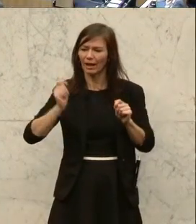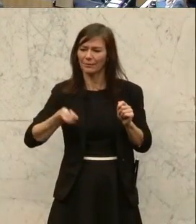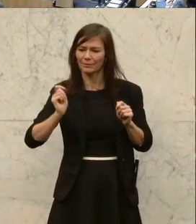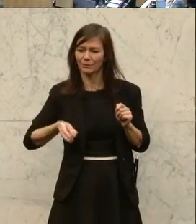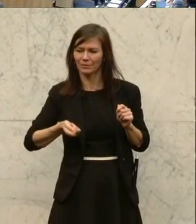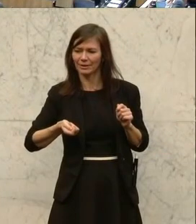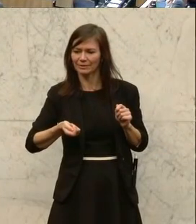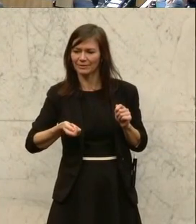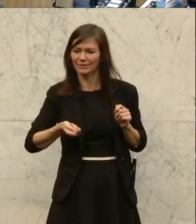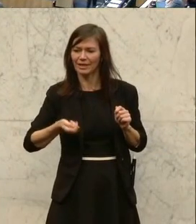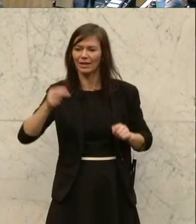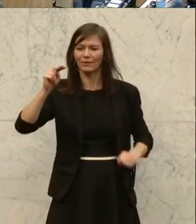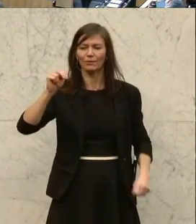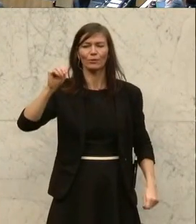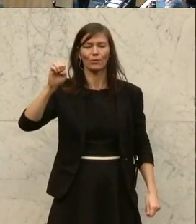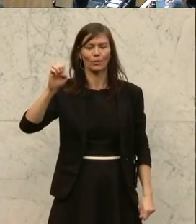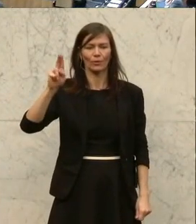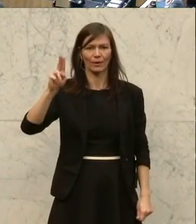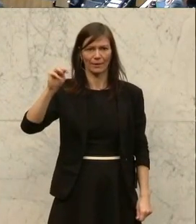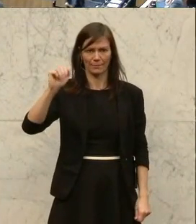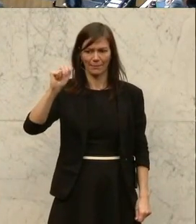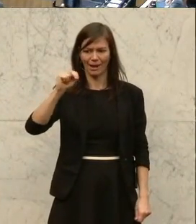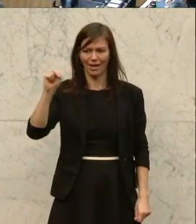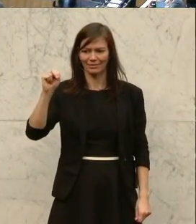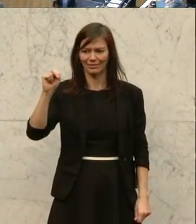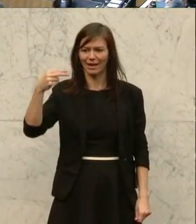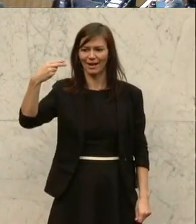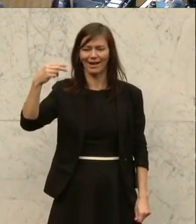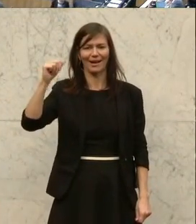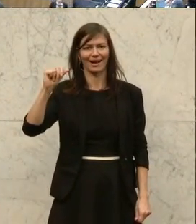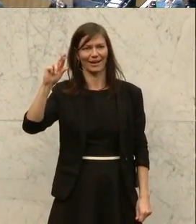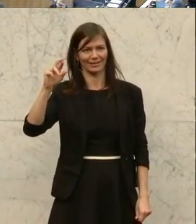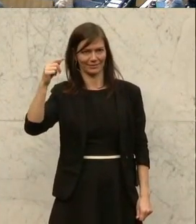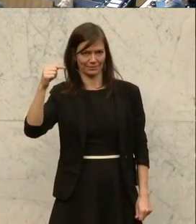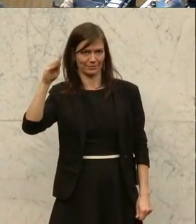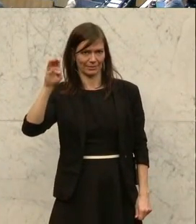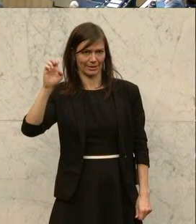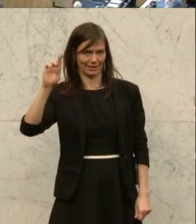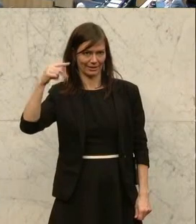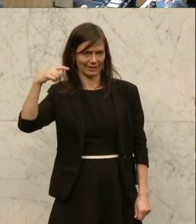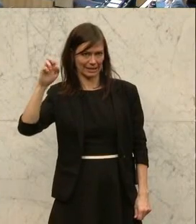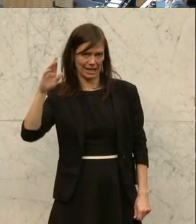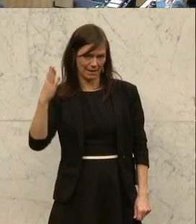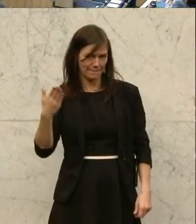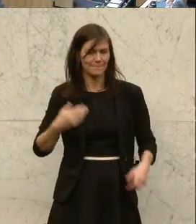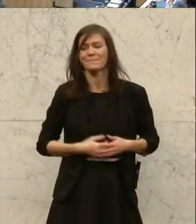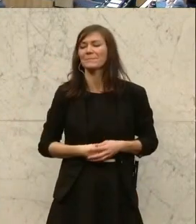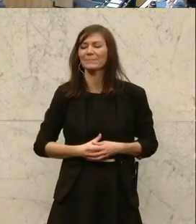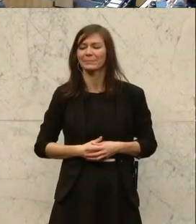Neumann-Hartberger. Sie